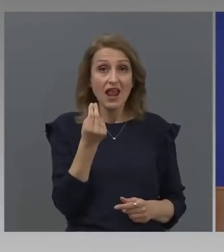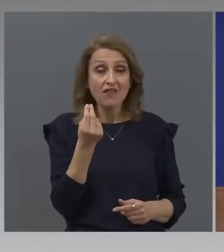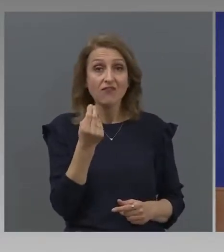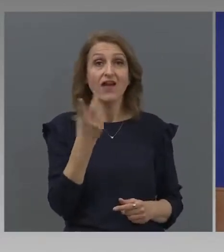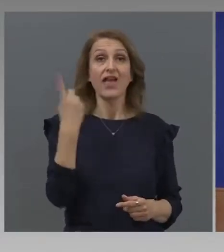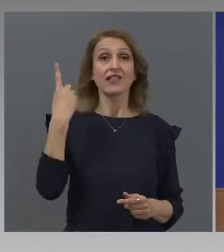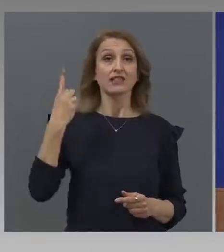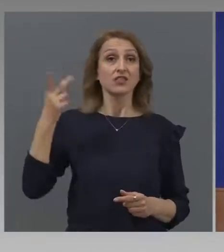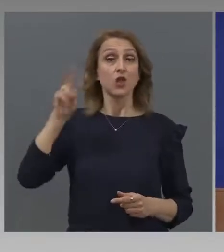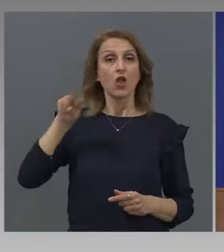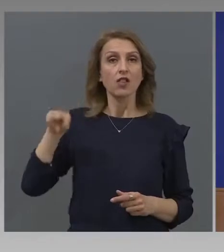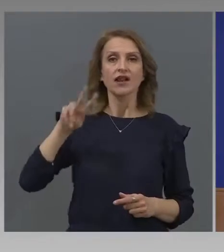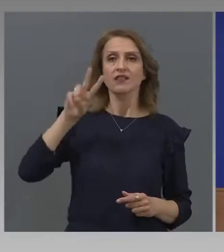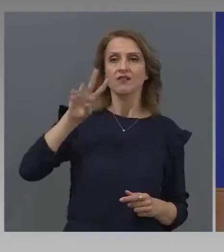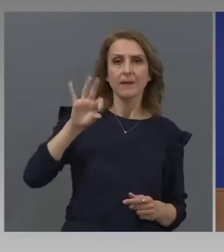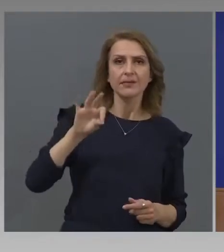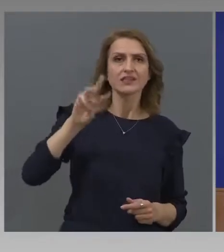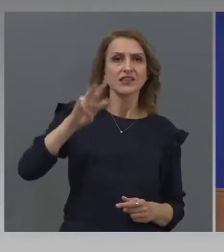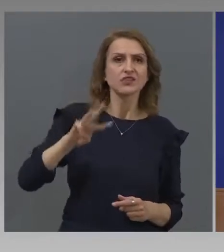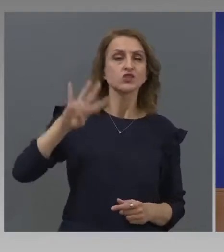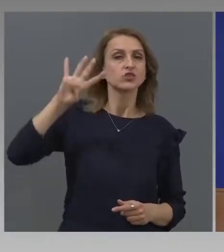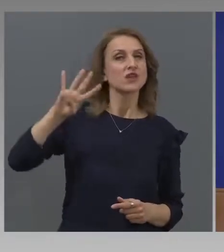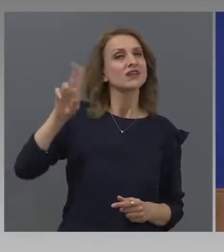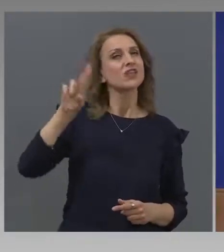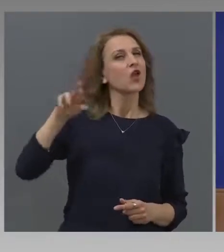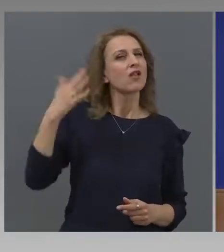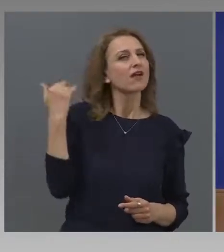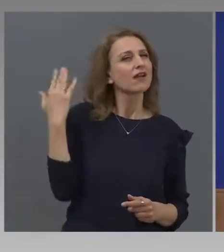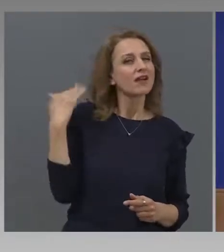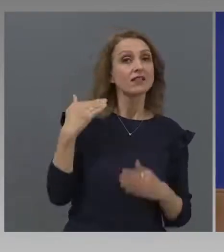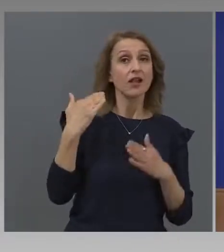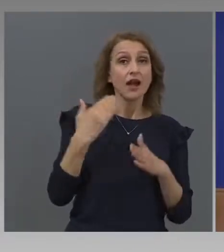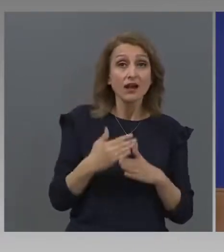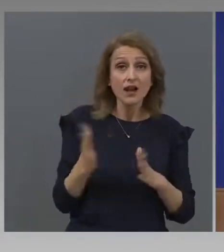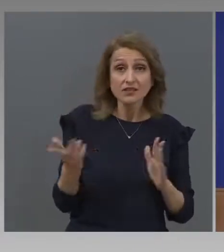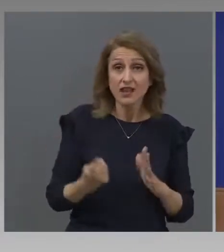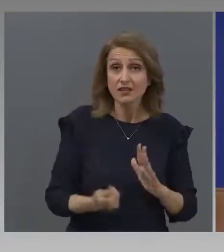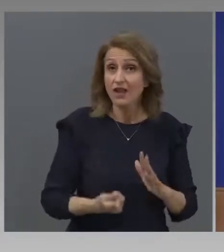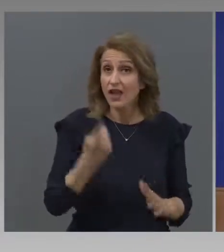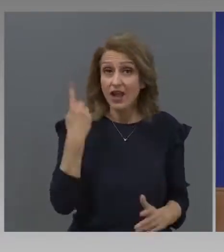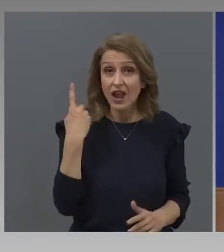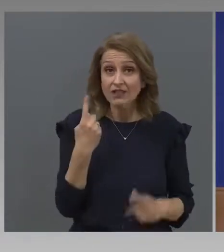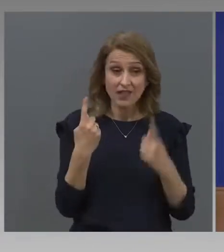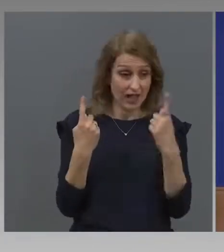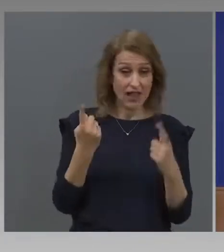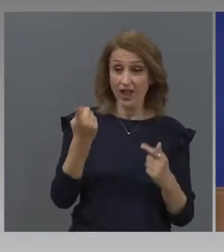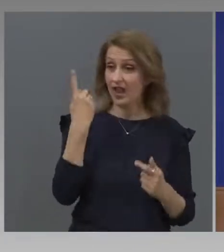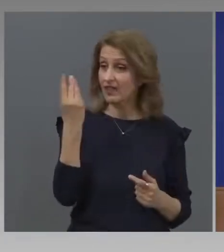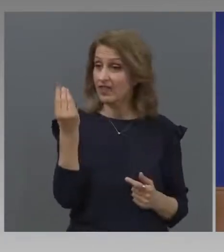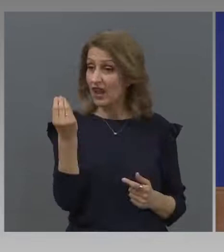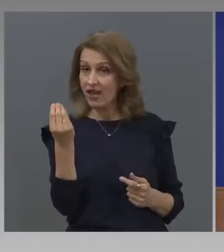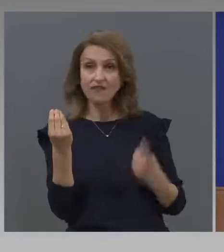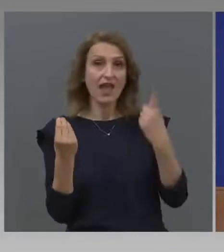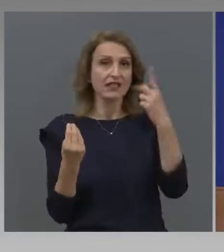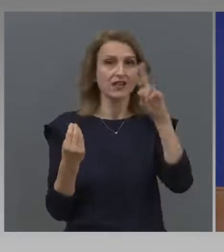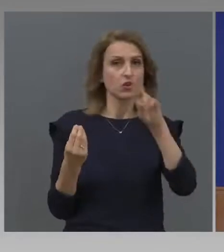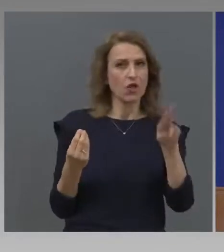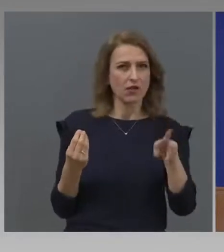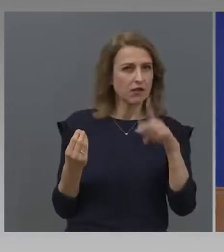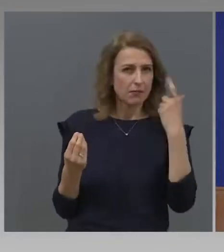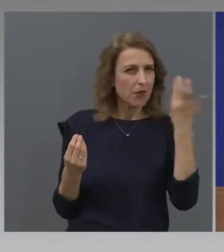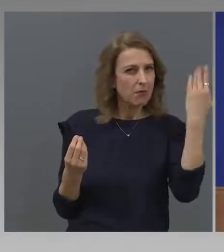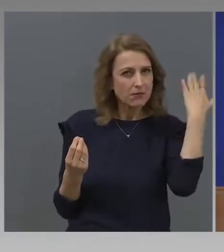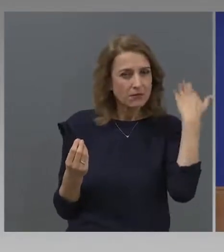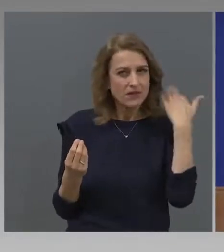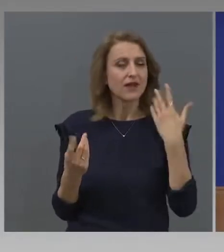От 2,5, 3, 4, 5, накрая стана хиляда. За един долар. За да не се случи